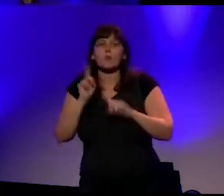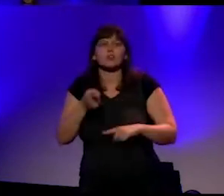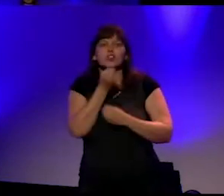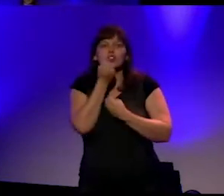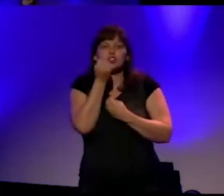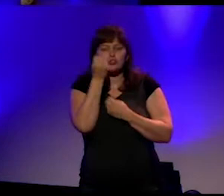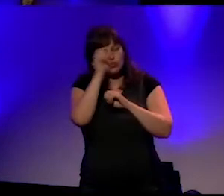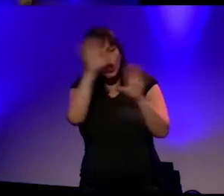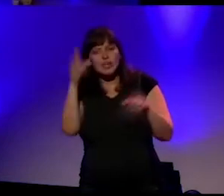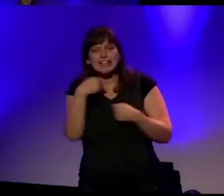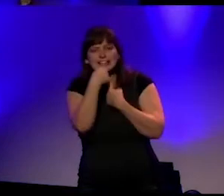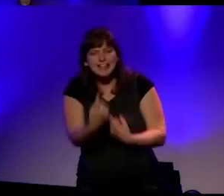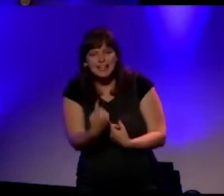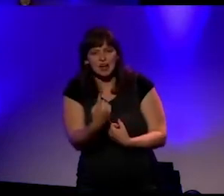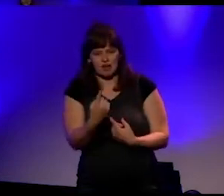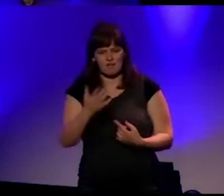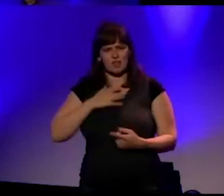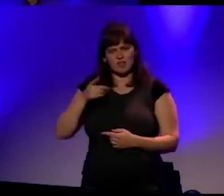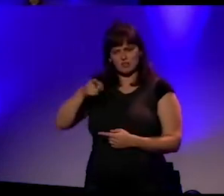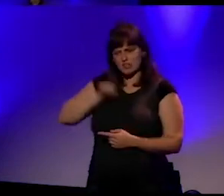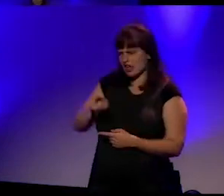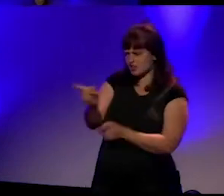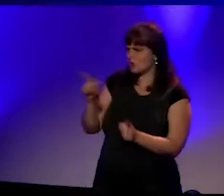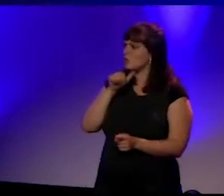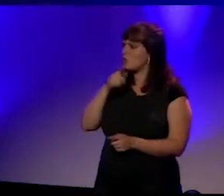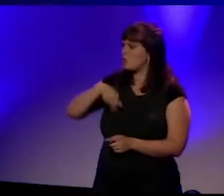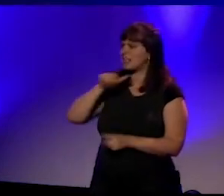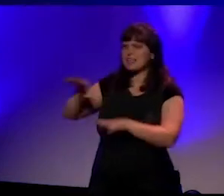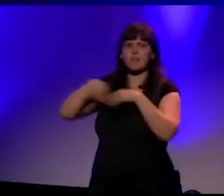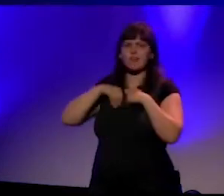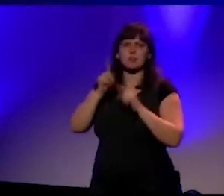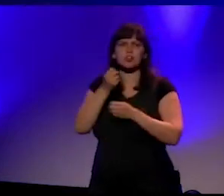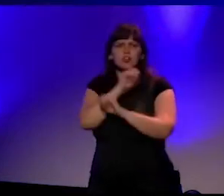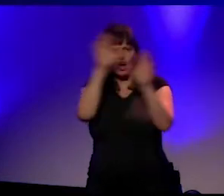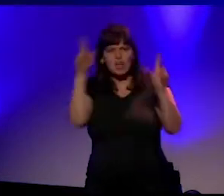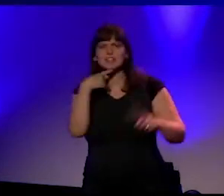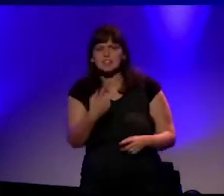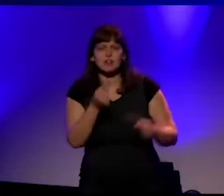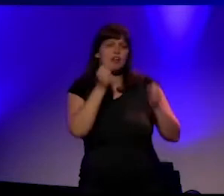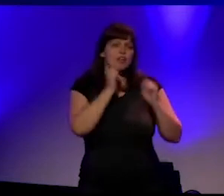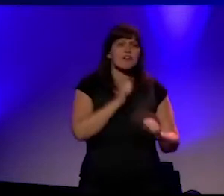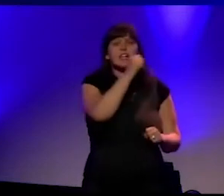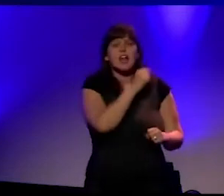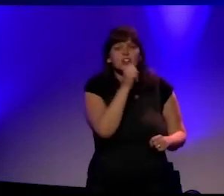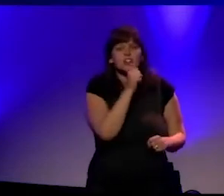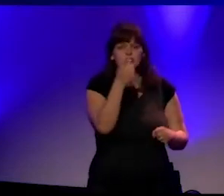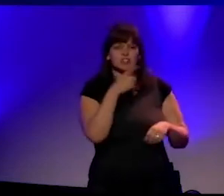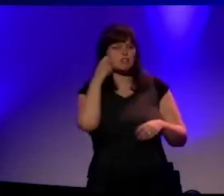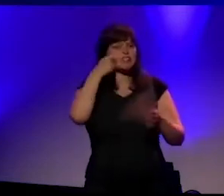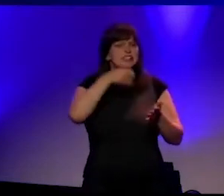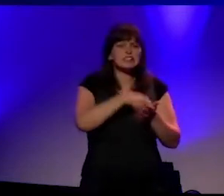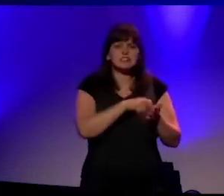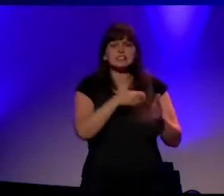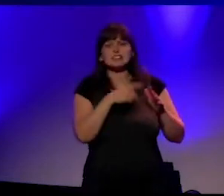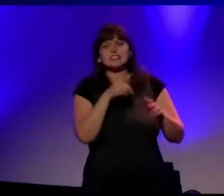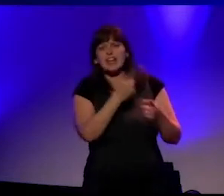en waarom. En of het nu gaat over racistische liederen op een campus, mensonterend gedrag op een doop, machtsmisbruik op de